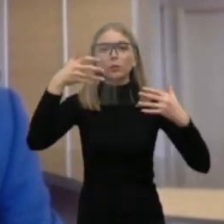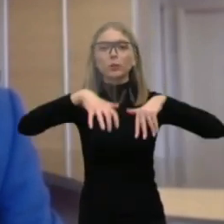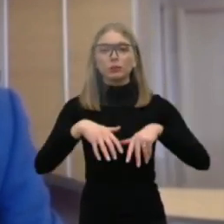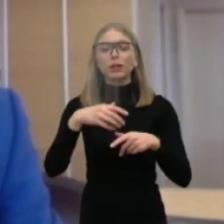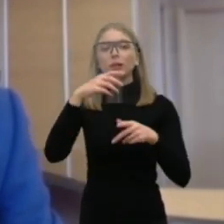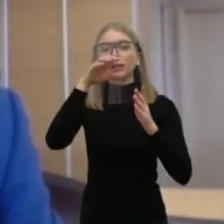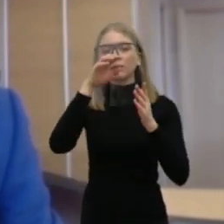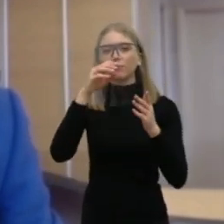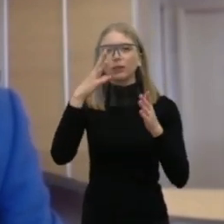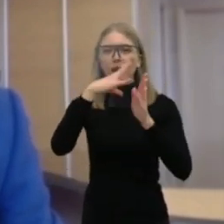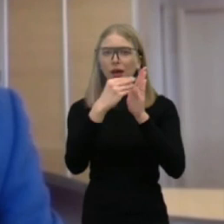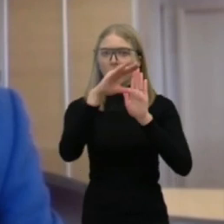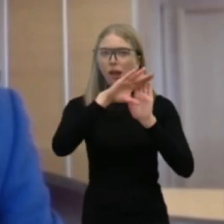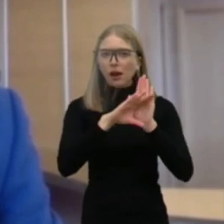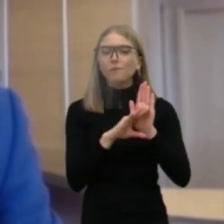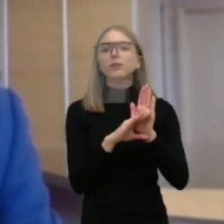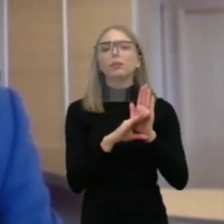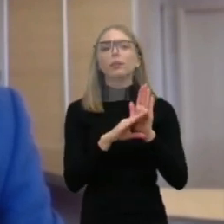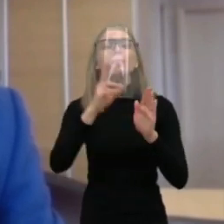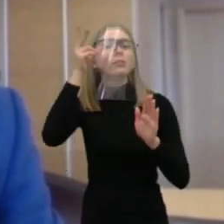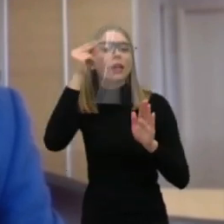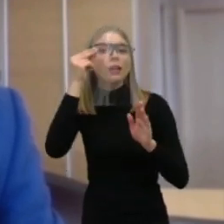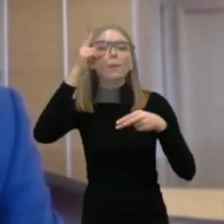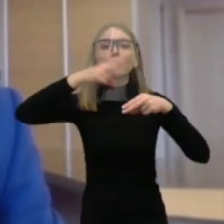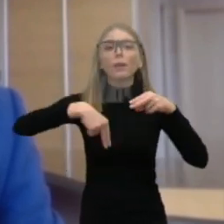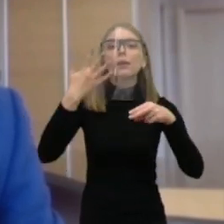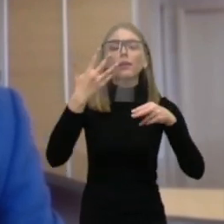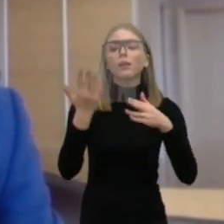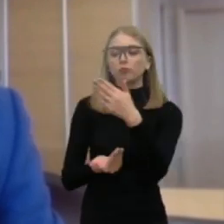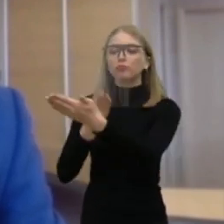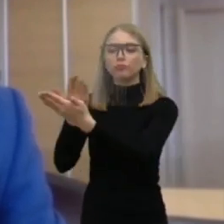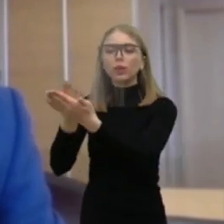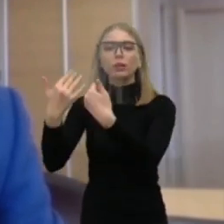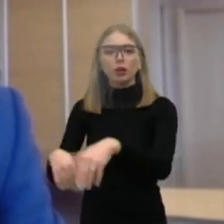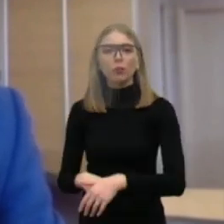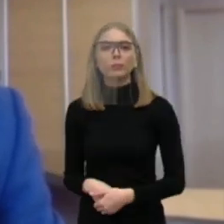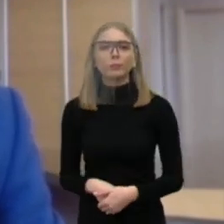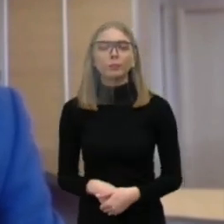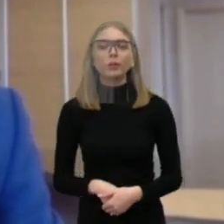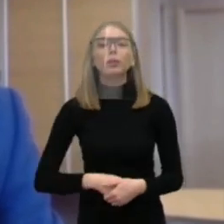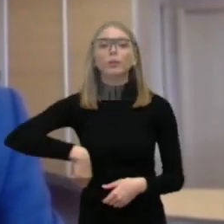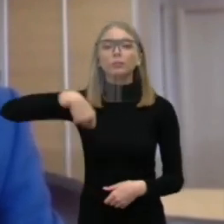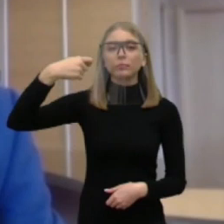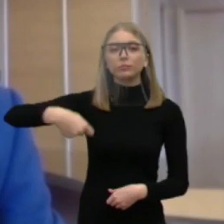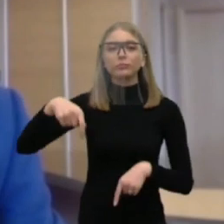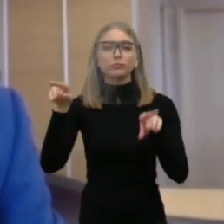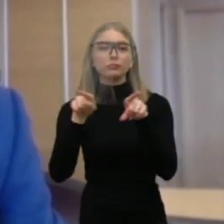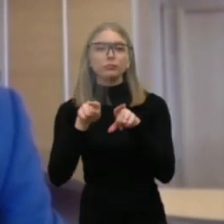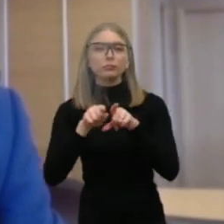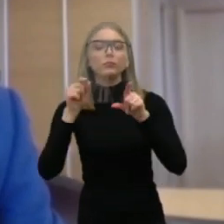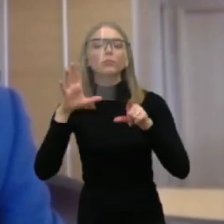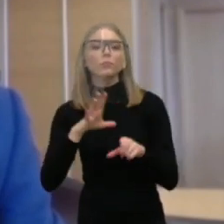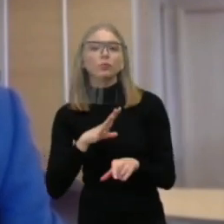grafikus, kada mes baigsim atlikti šios darbus. Su prezidentu taip pat jie aptartos ganai išsėmėjai saugomų